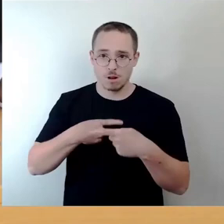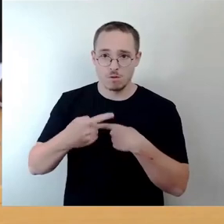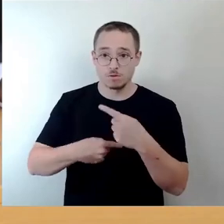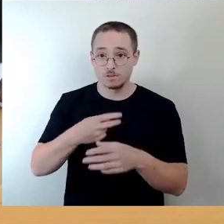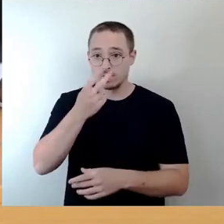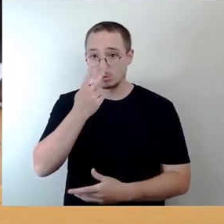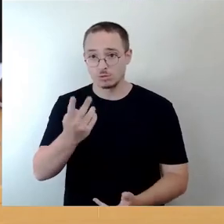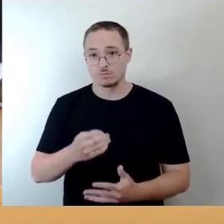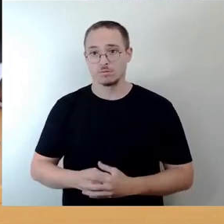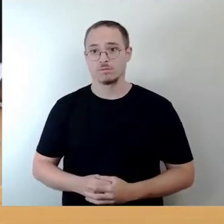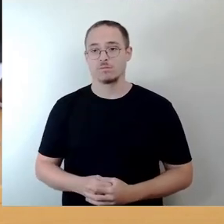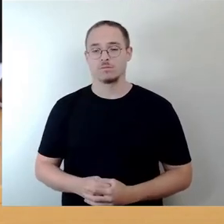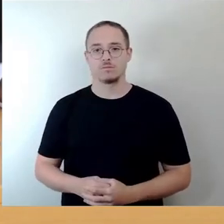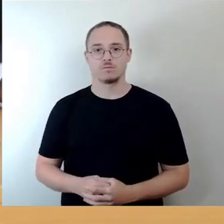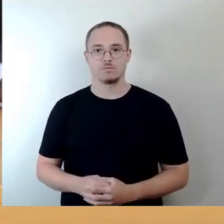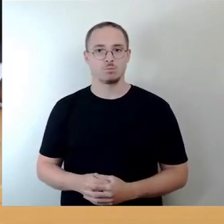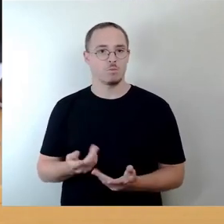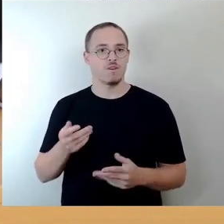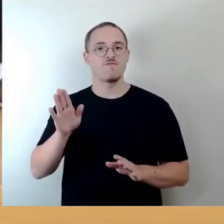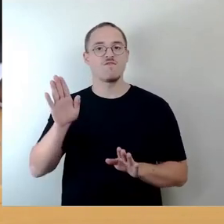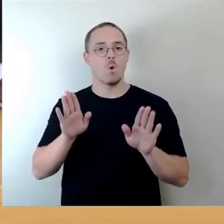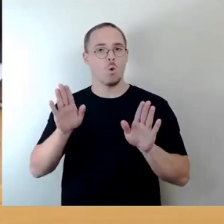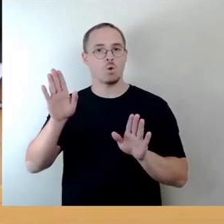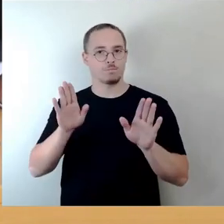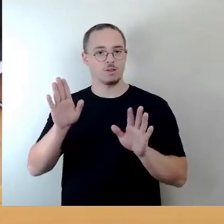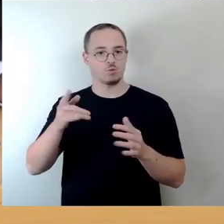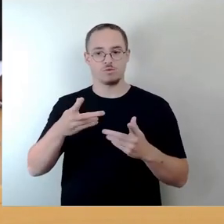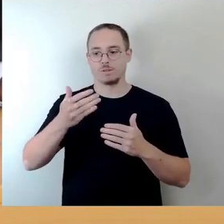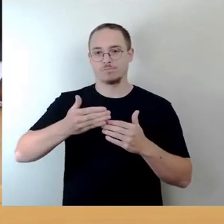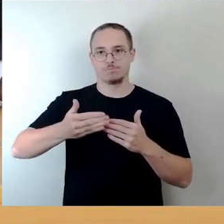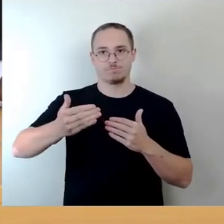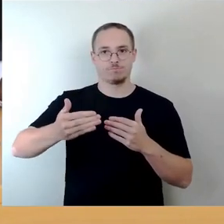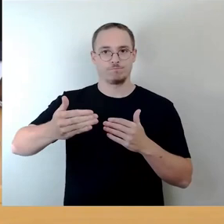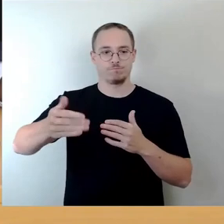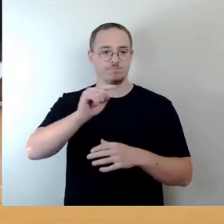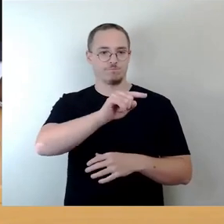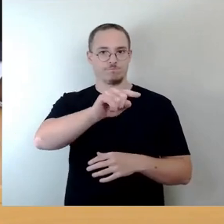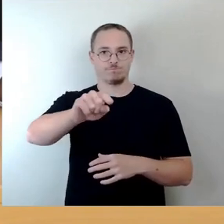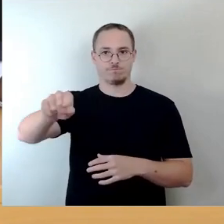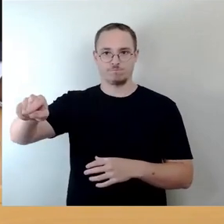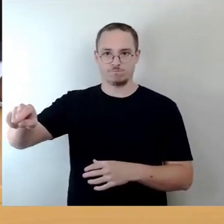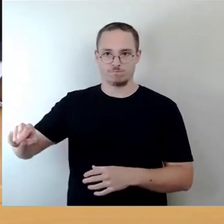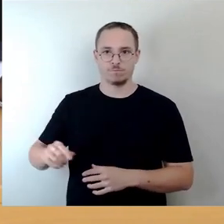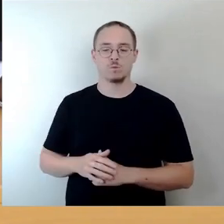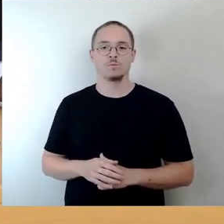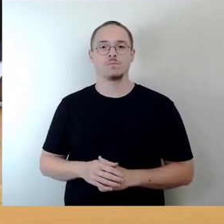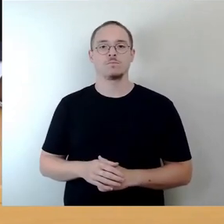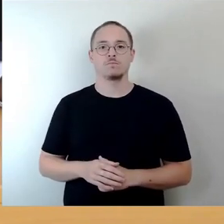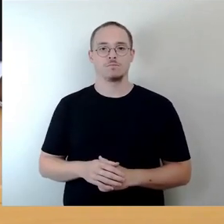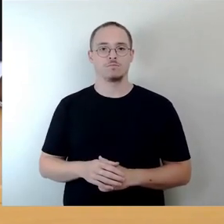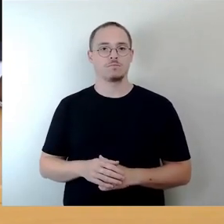Wortmeldungen eingegangen sind und würde zunächst zur Abstimmung stellen, den Top 23,